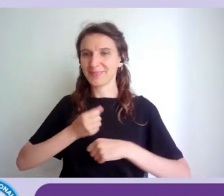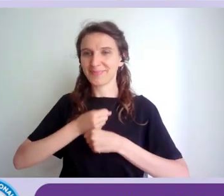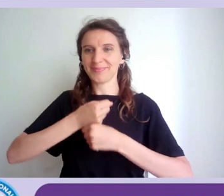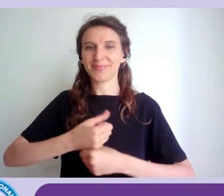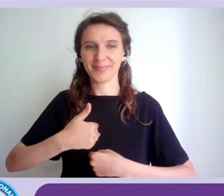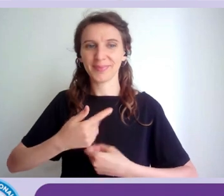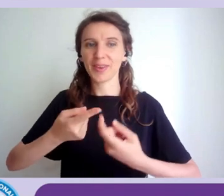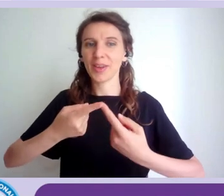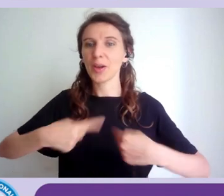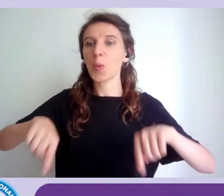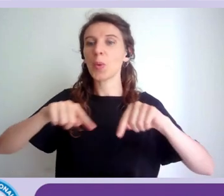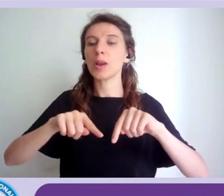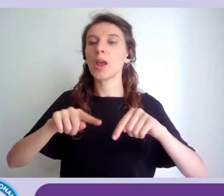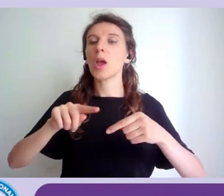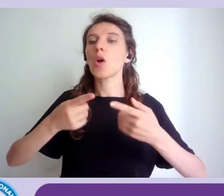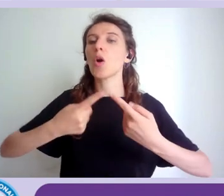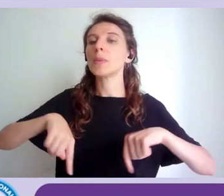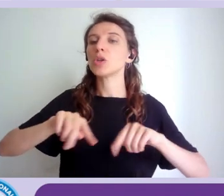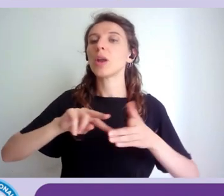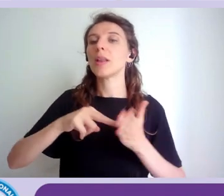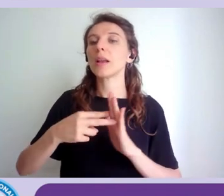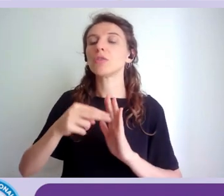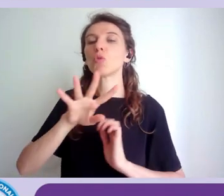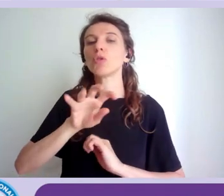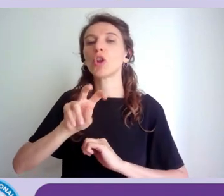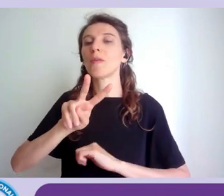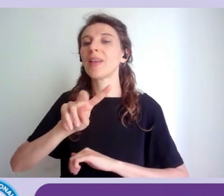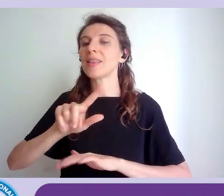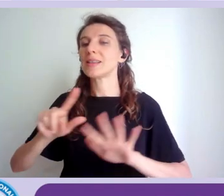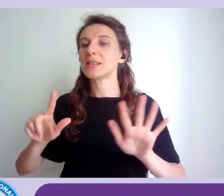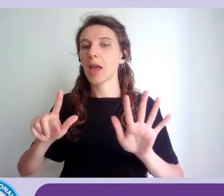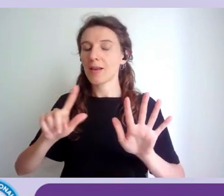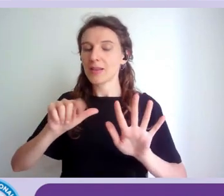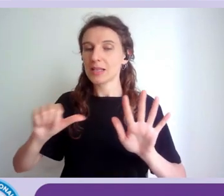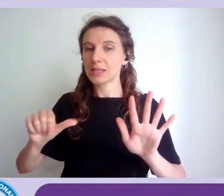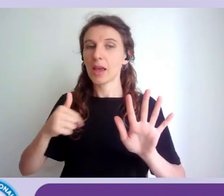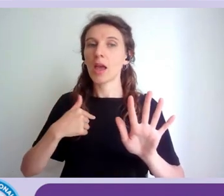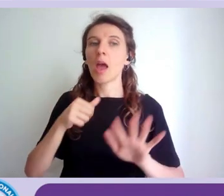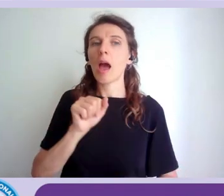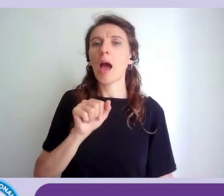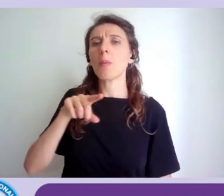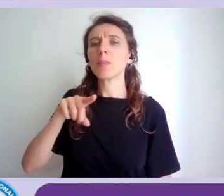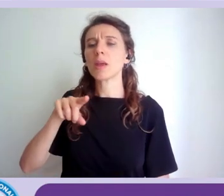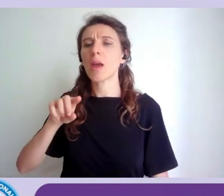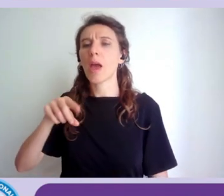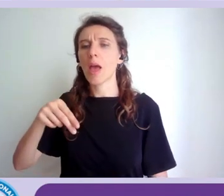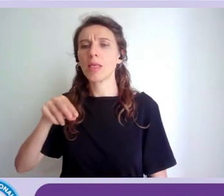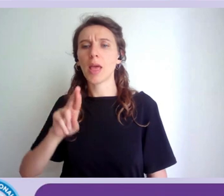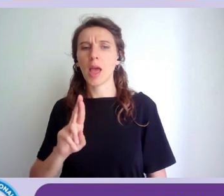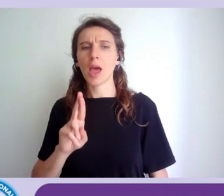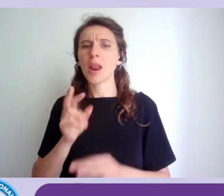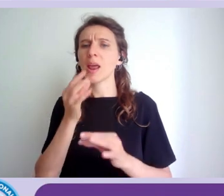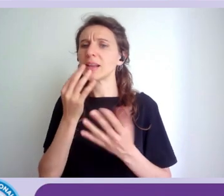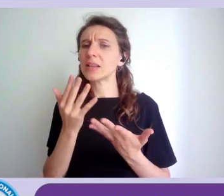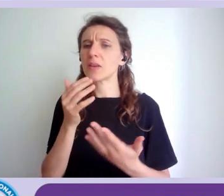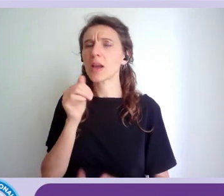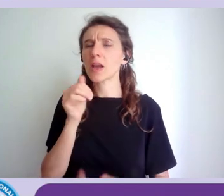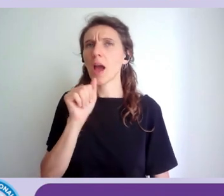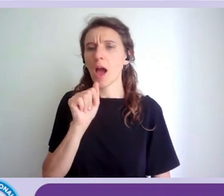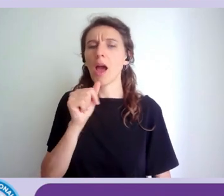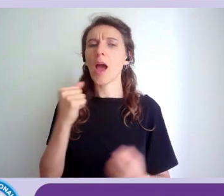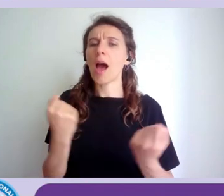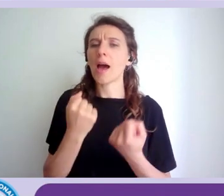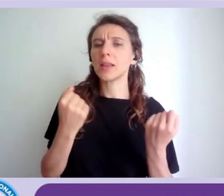uni commissione tecnica 526 apnr apnr è un acronimo che significa attività